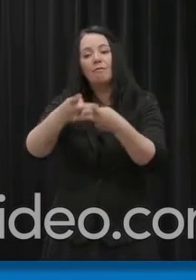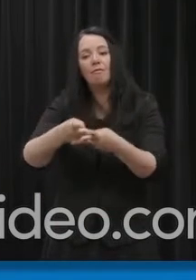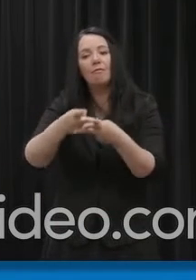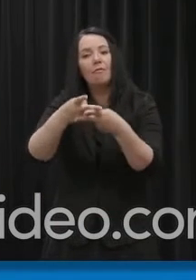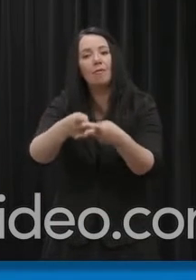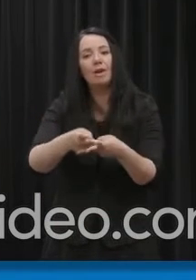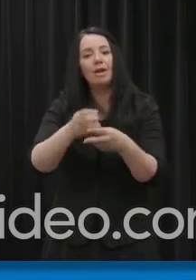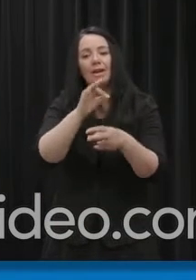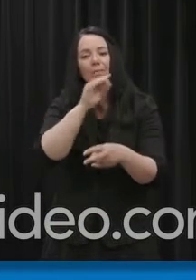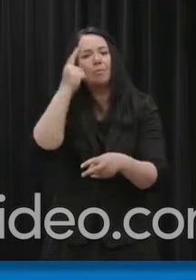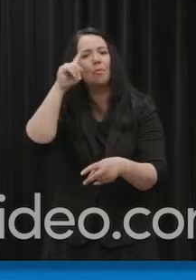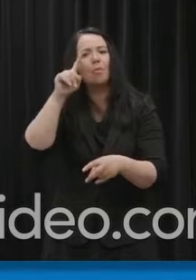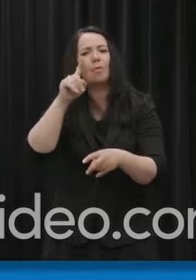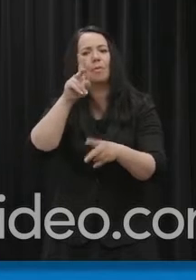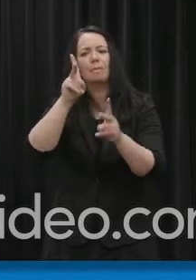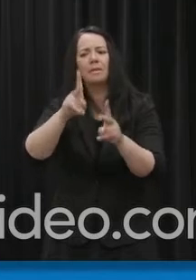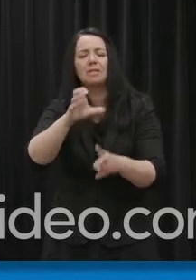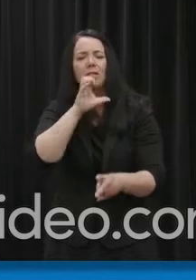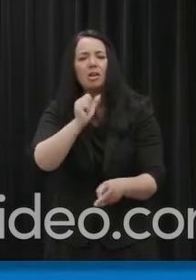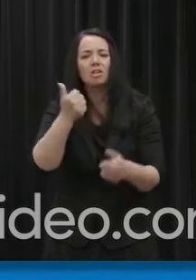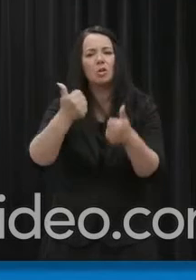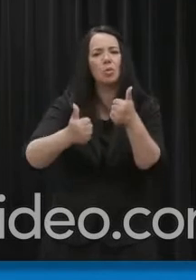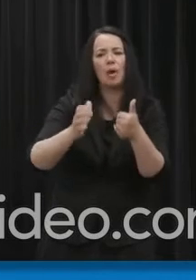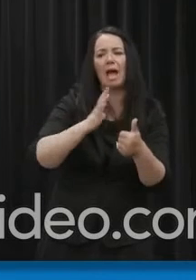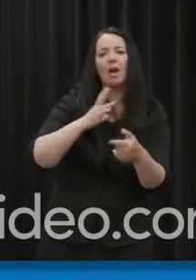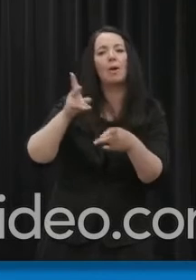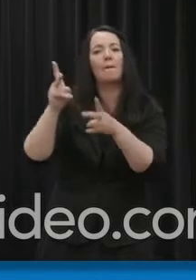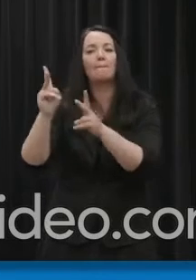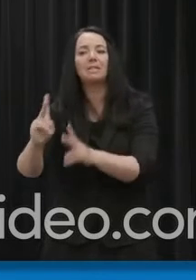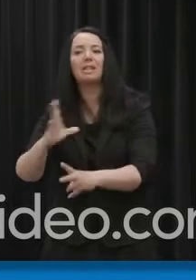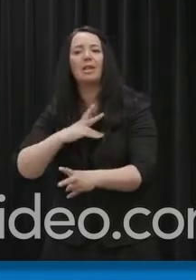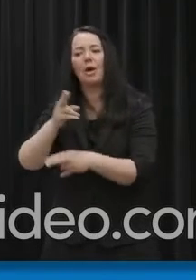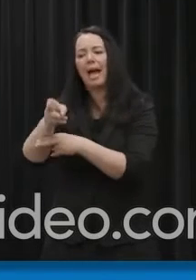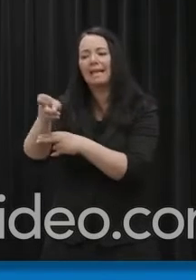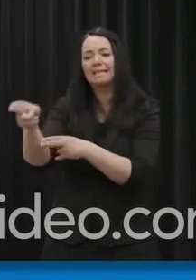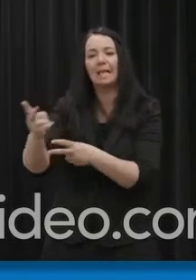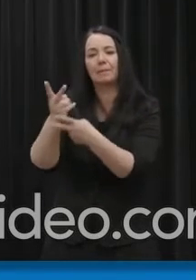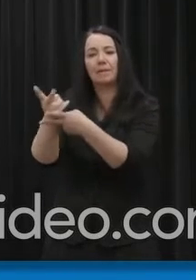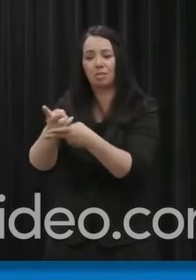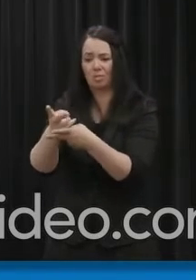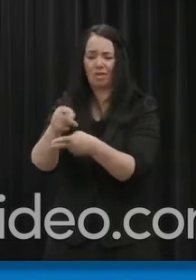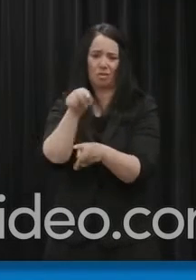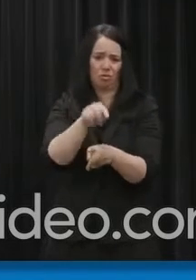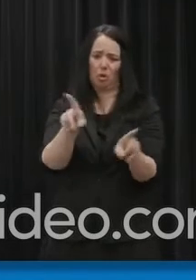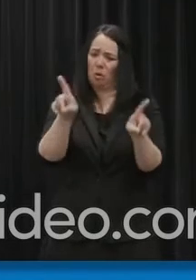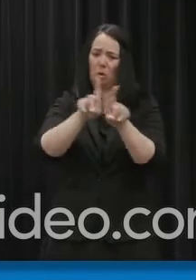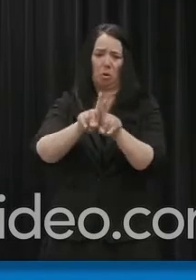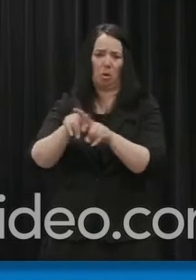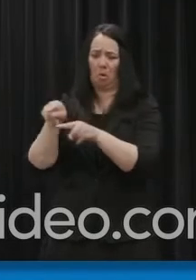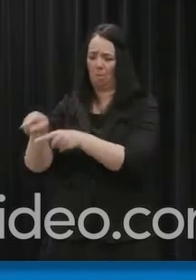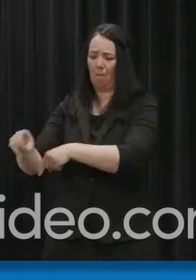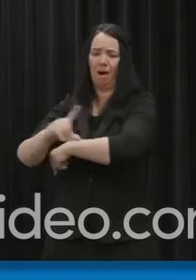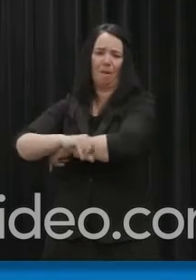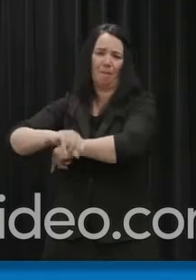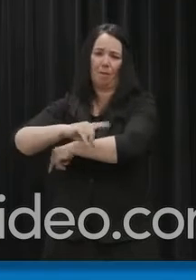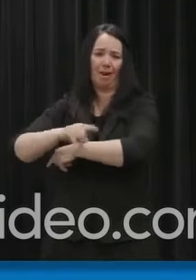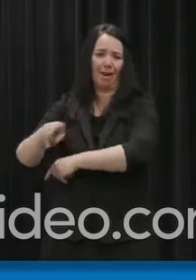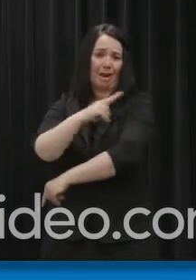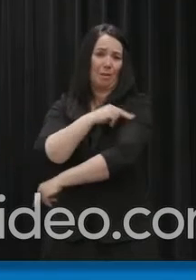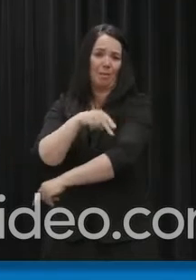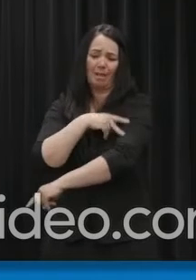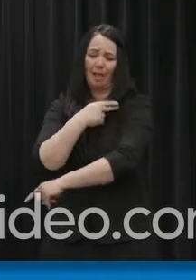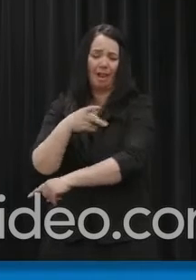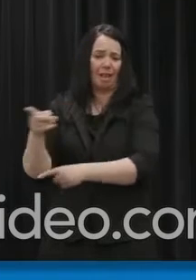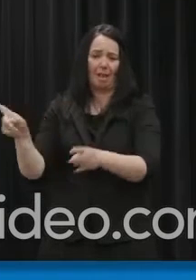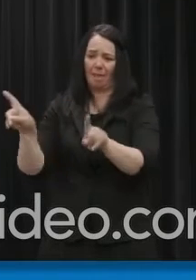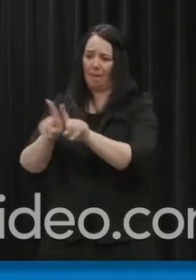handicaps et les personnes ayant des besoins particuliers. Ils doivent se protéger ainsi que les personnes avec lesquelles ils travaillent contre cette maladie. Le programme Instamural